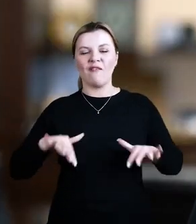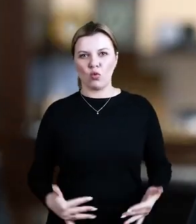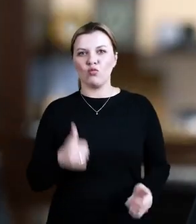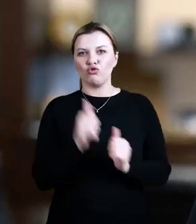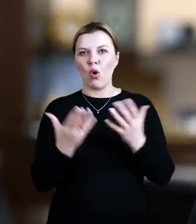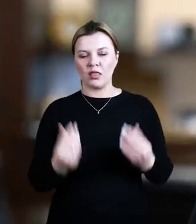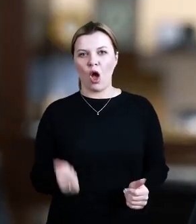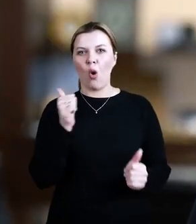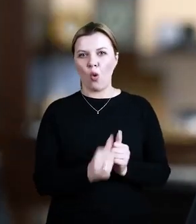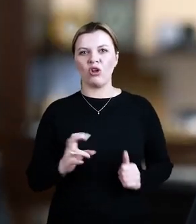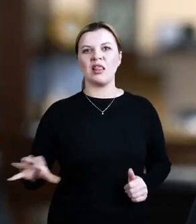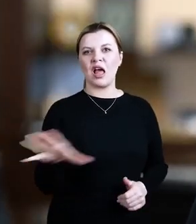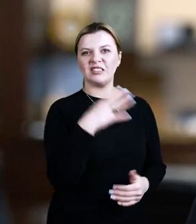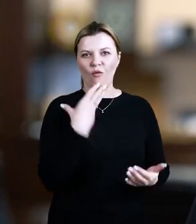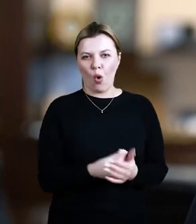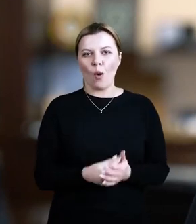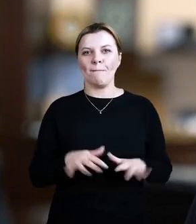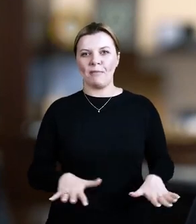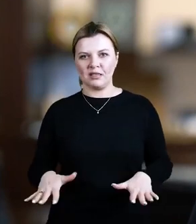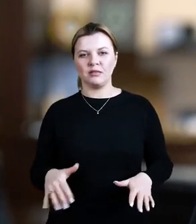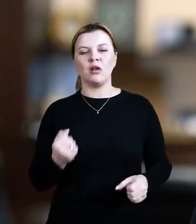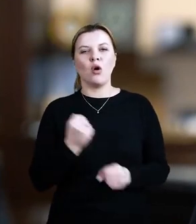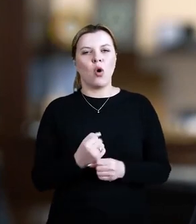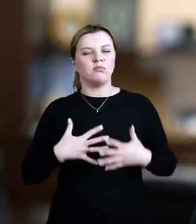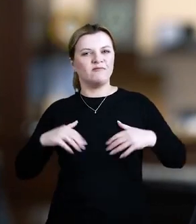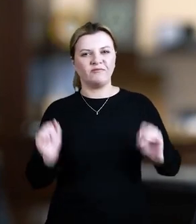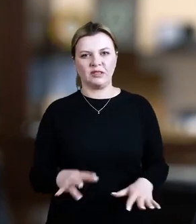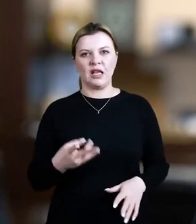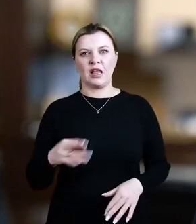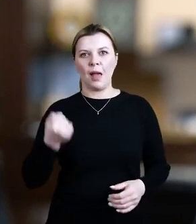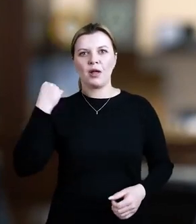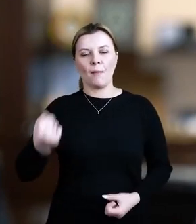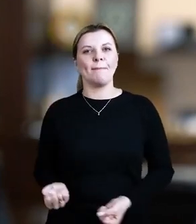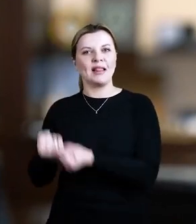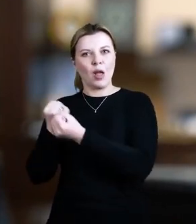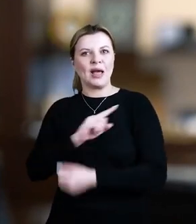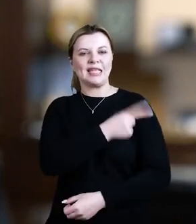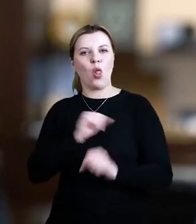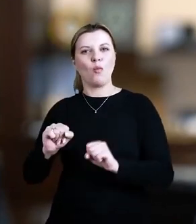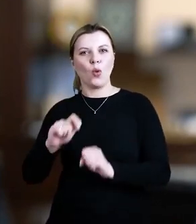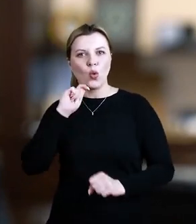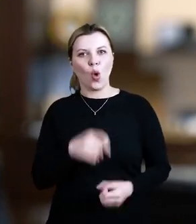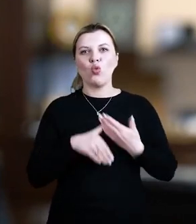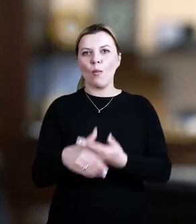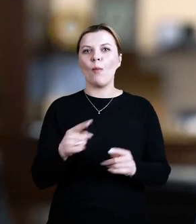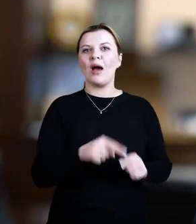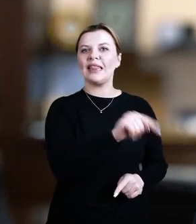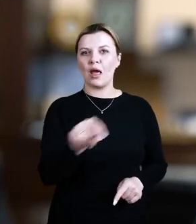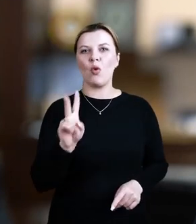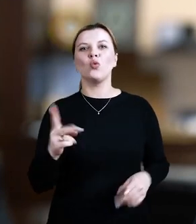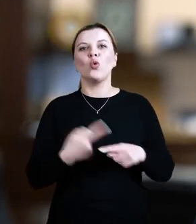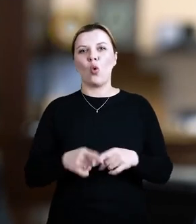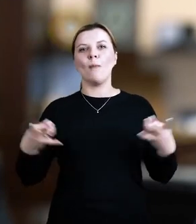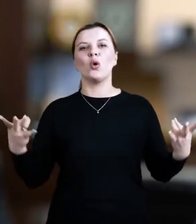кожен на своєму місці робимо все для нашої перемоги Підтримуємо сили оборони України Допомагаємо тим,